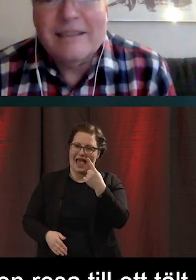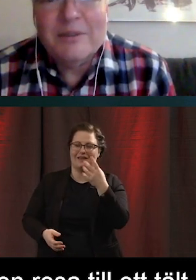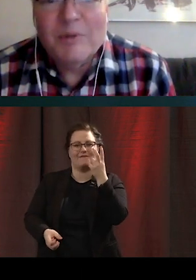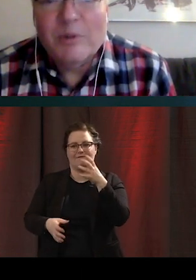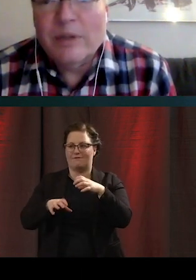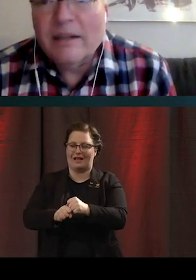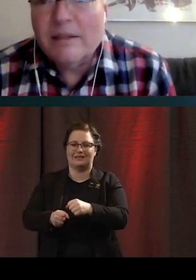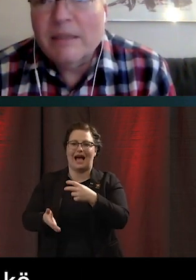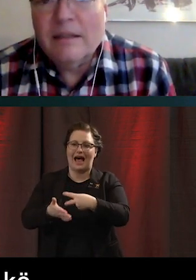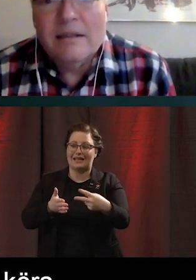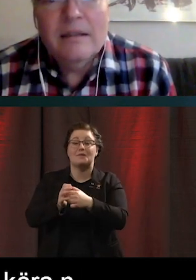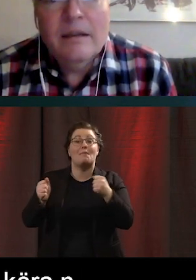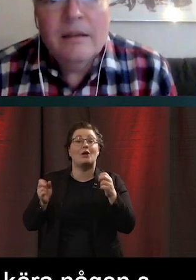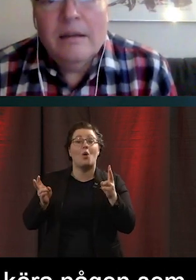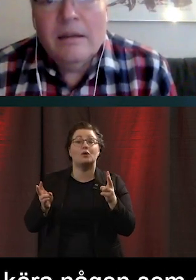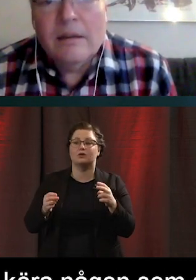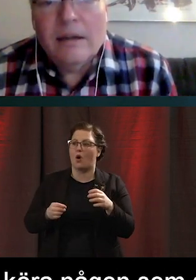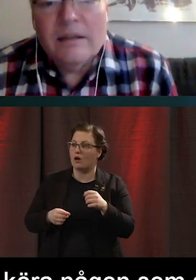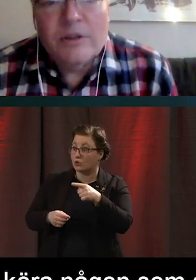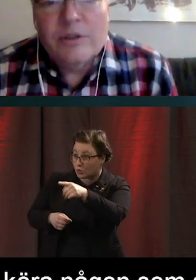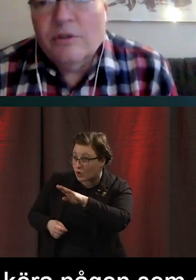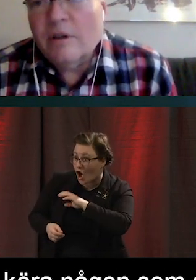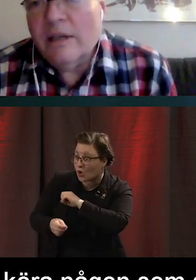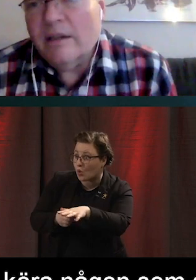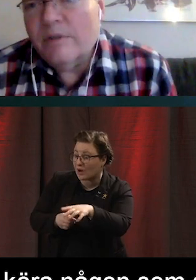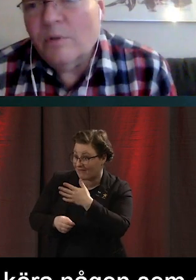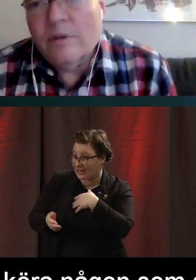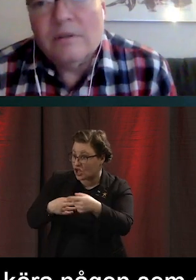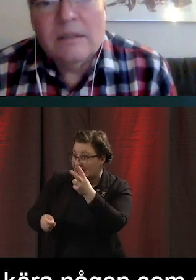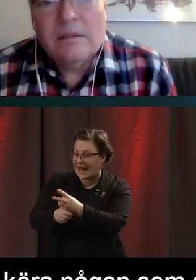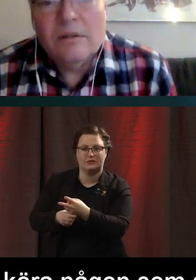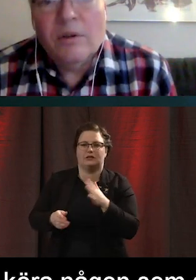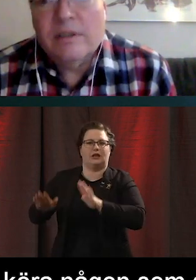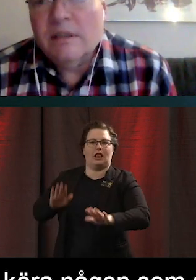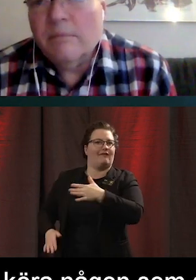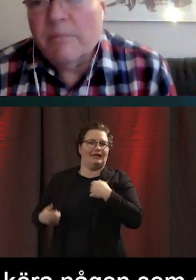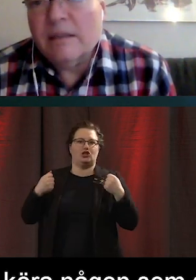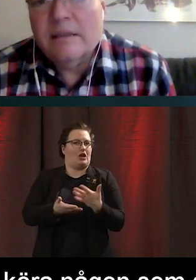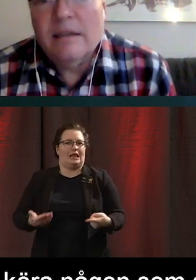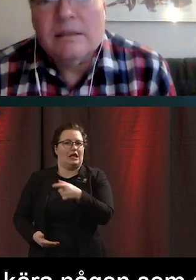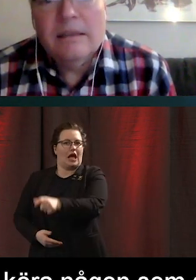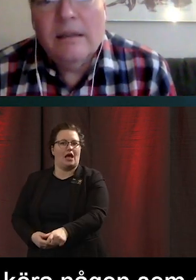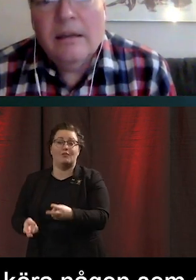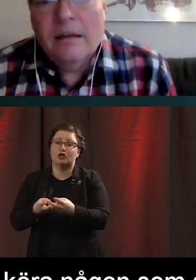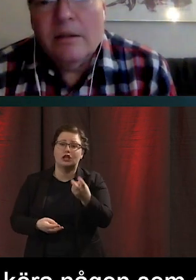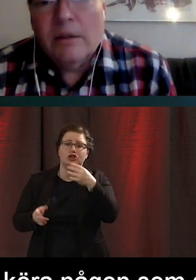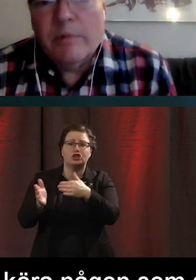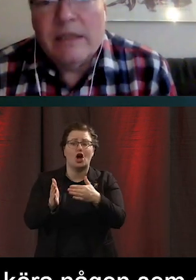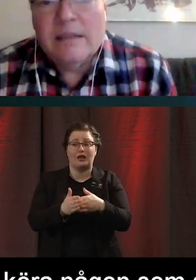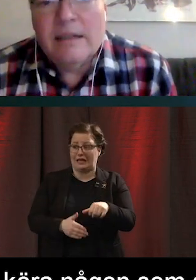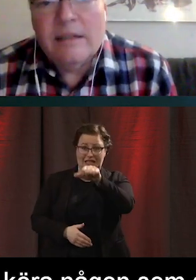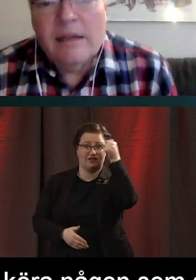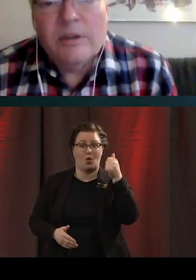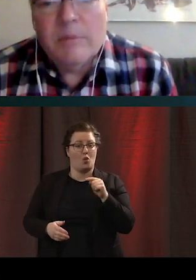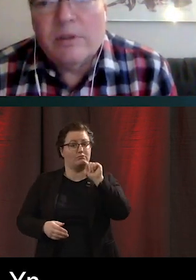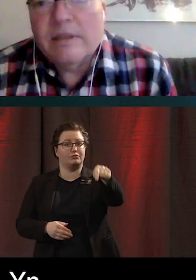covidtest som de tror kanske smittar. Alltså har synskadade haft svårt att ta sig till de här platserna. Och på